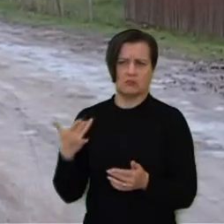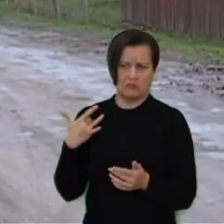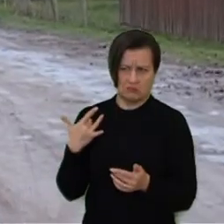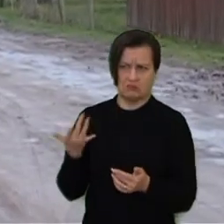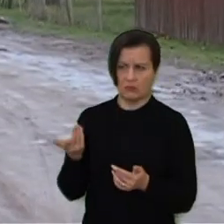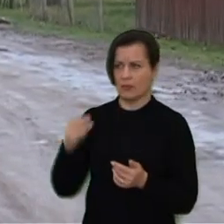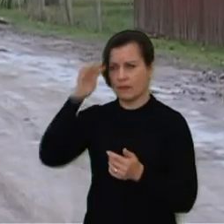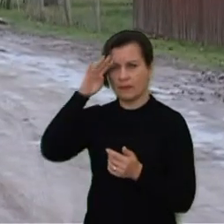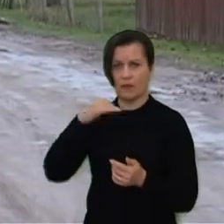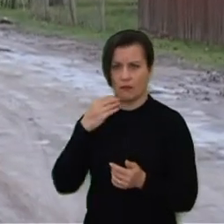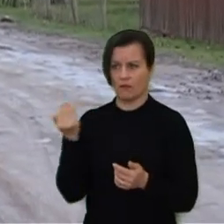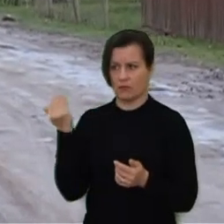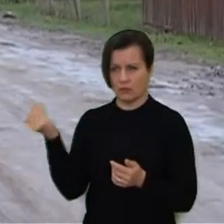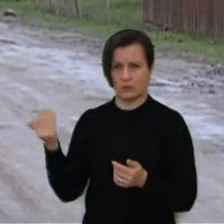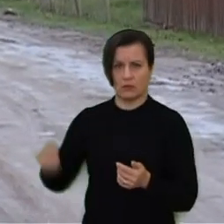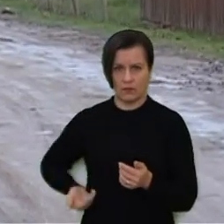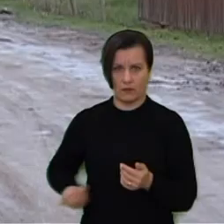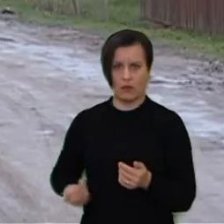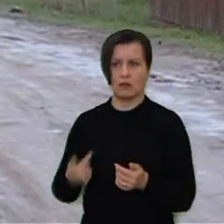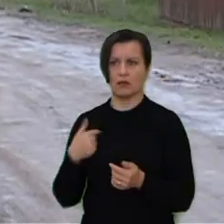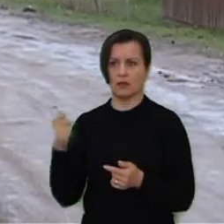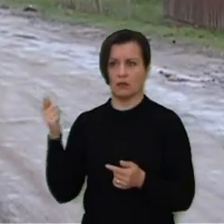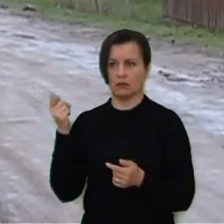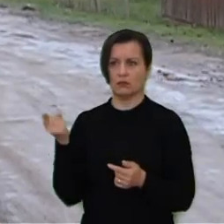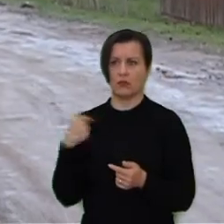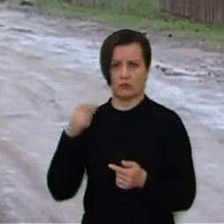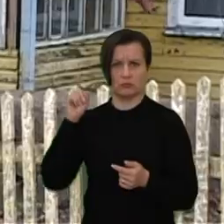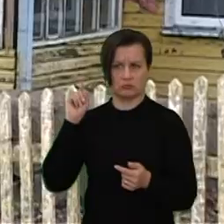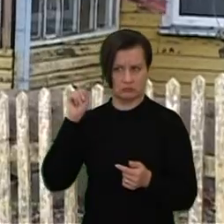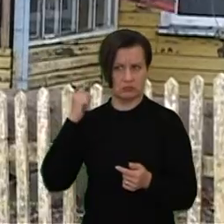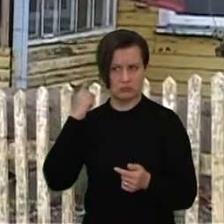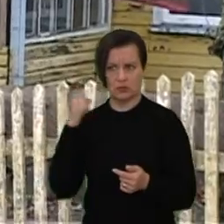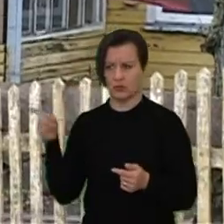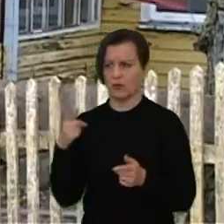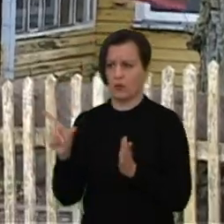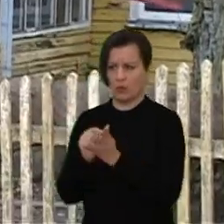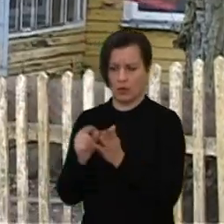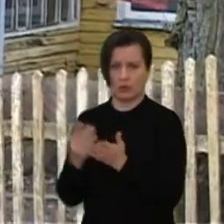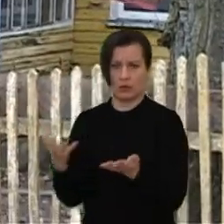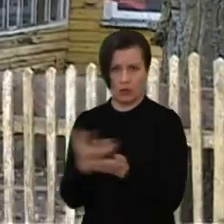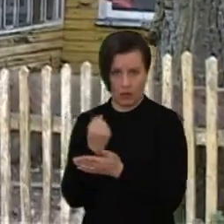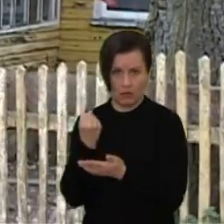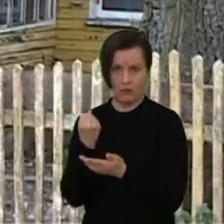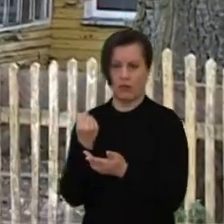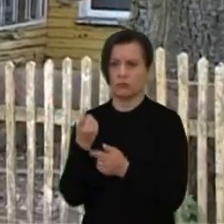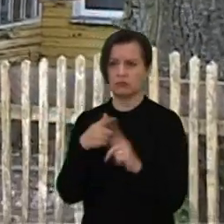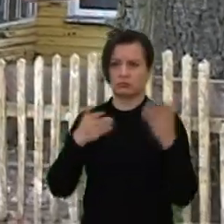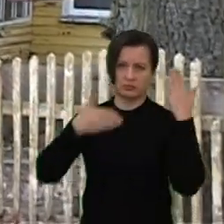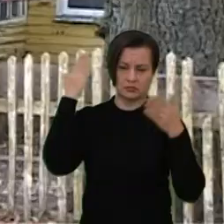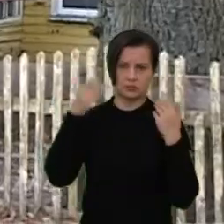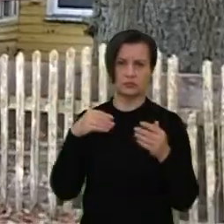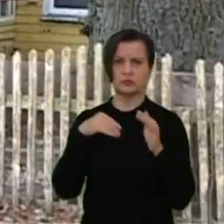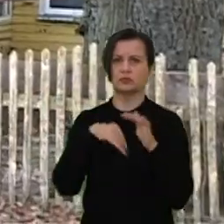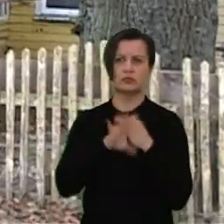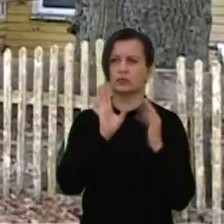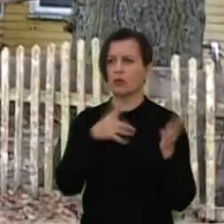čia liktai gyvena liktai tėvukas to gyventojui, bet kiek supranto, po pensijos kažkur tai švenčia, nes namuose iš tikrųjų nieko